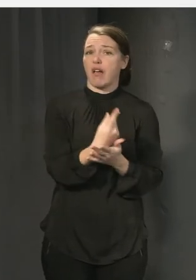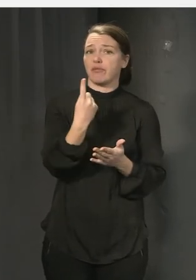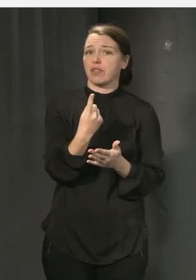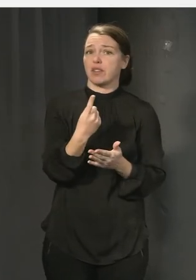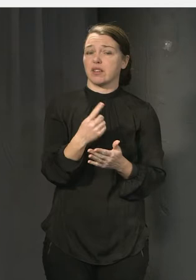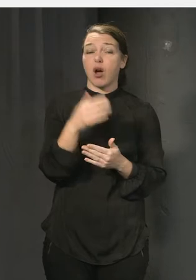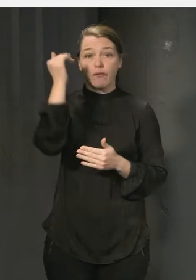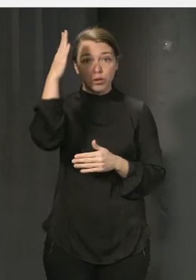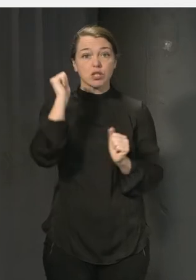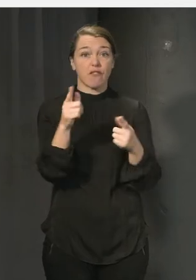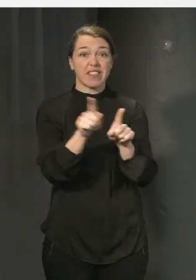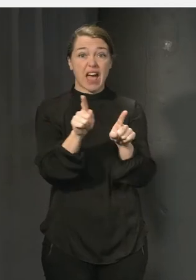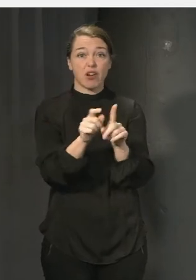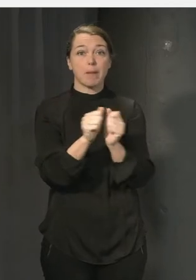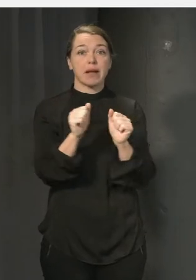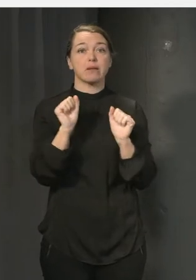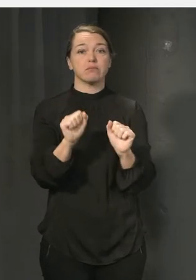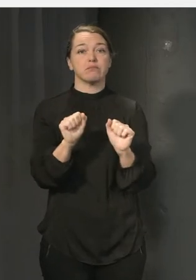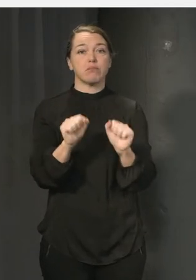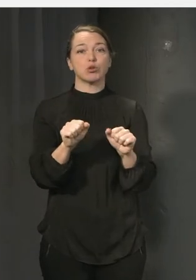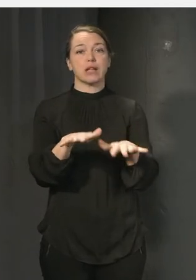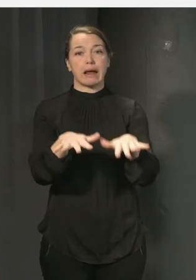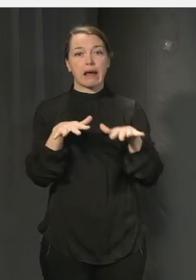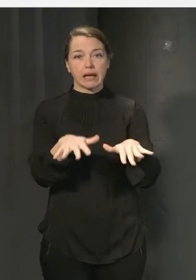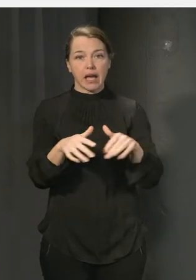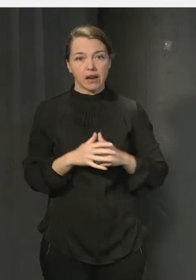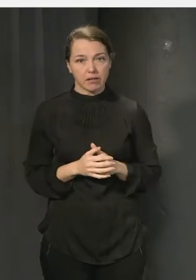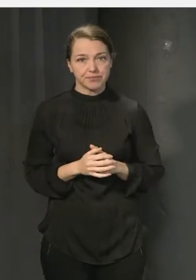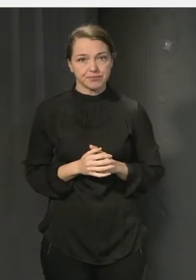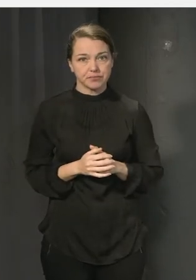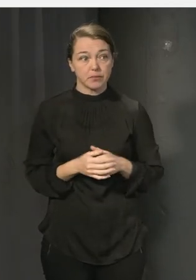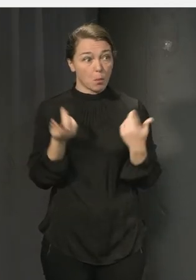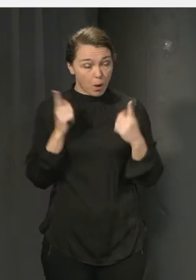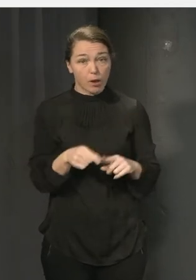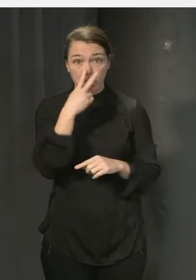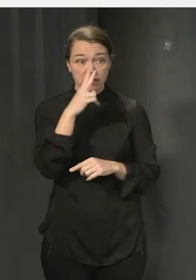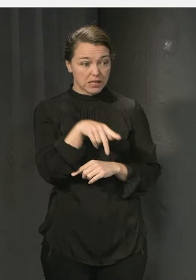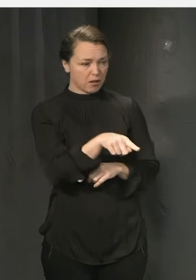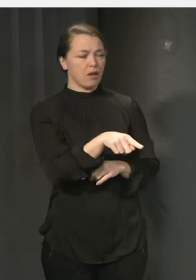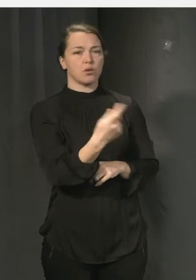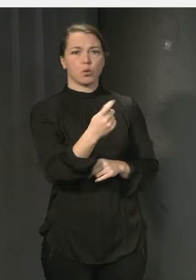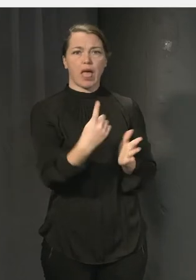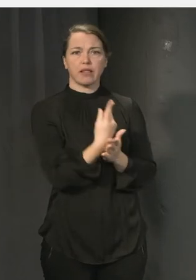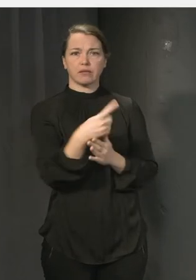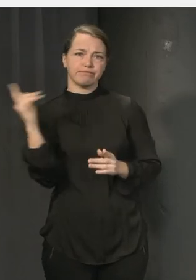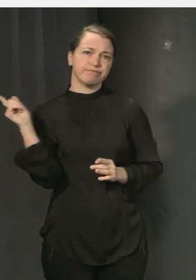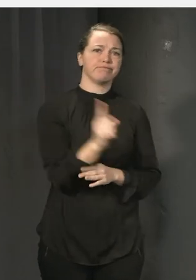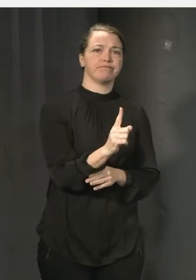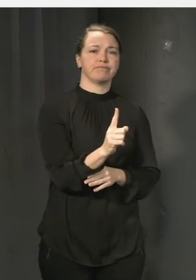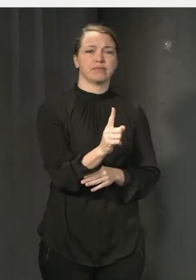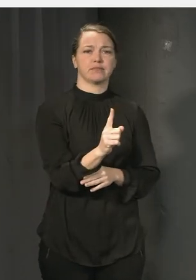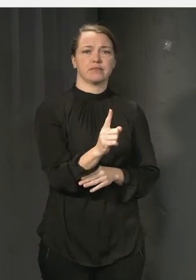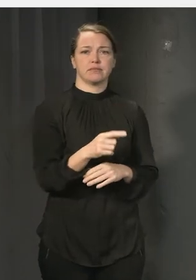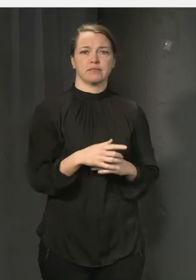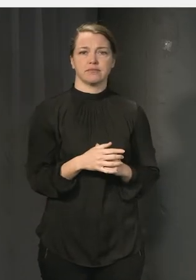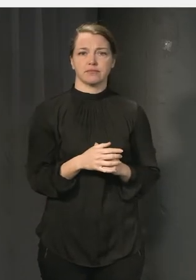att ja de vuxna ska vara närvarande men de måste också reagera. Omedelbart på det så som i strid